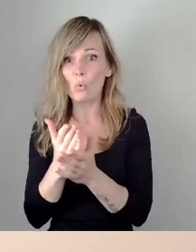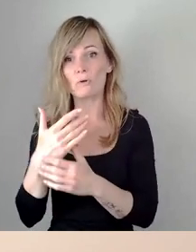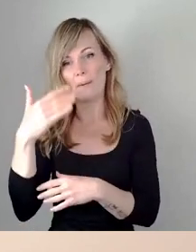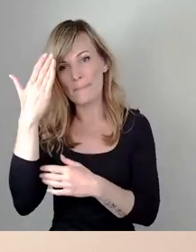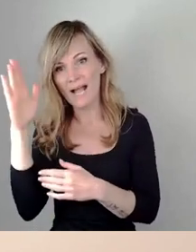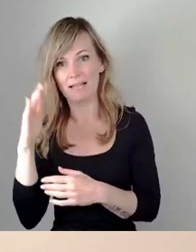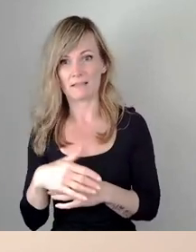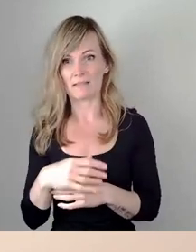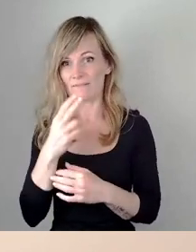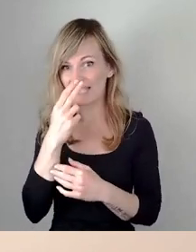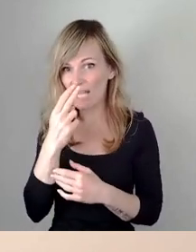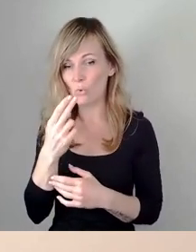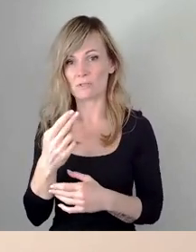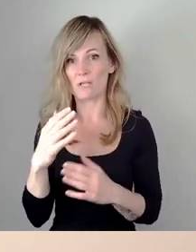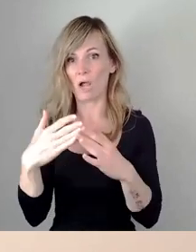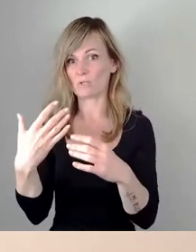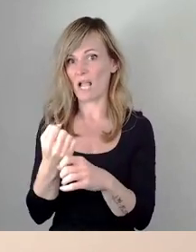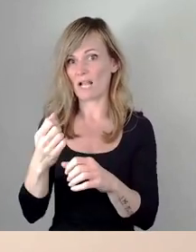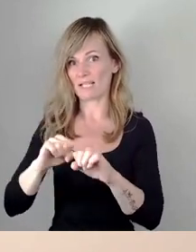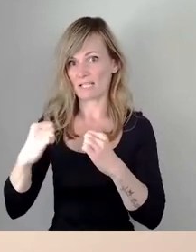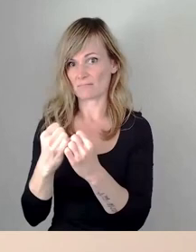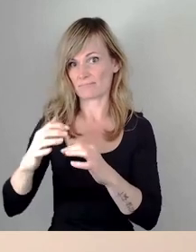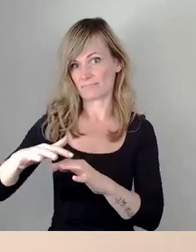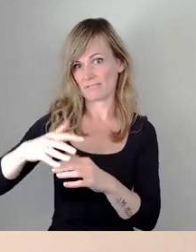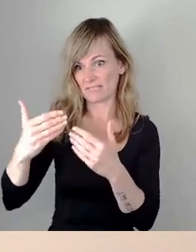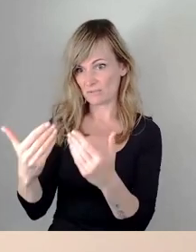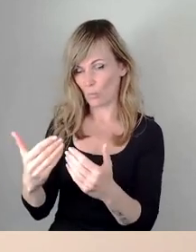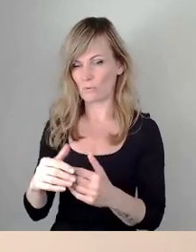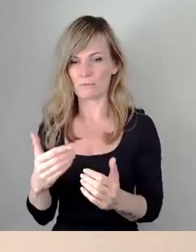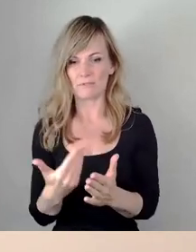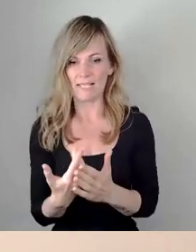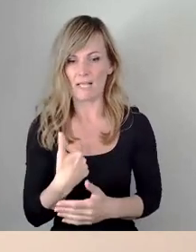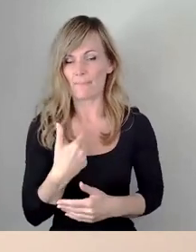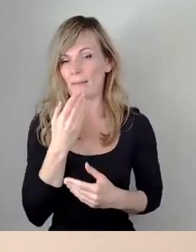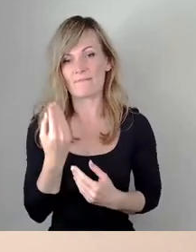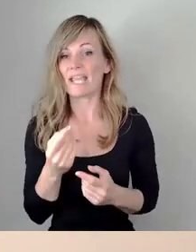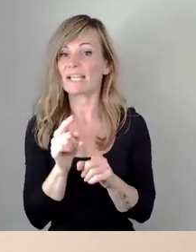aussieht. Und insofern kann ich es nicht empfehlen. Der Rat ist natürlich frei in seiner Entscheidung.